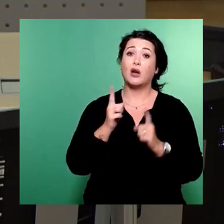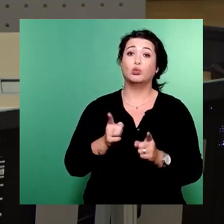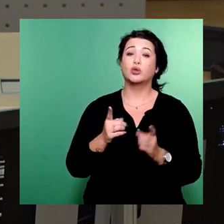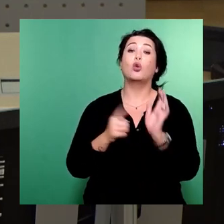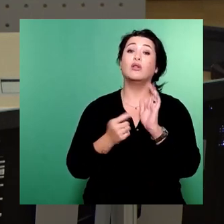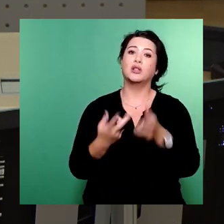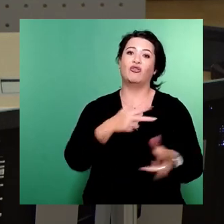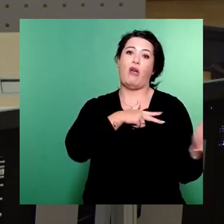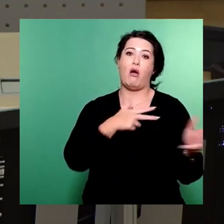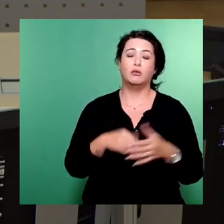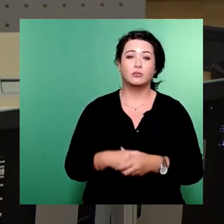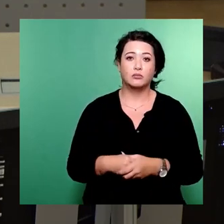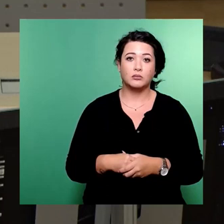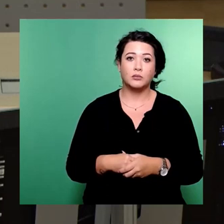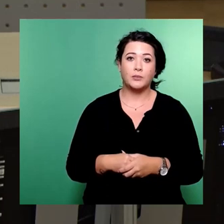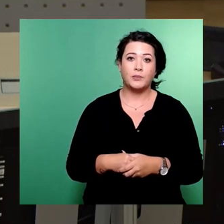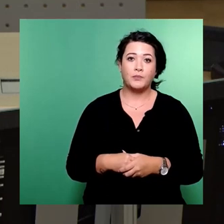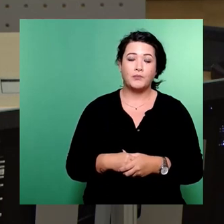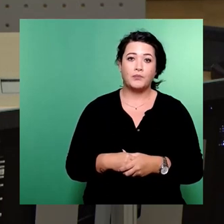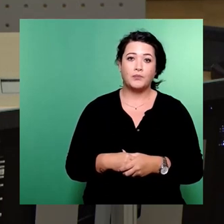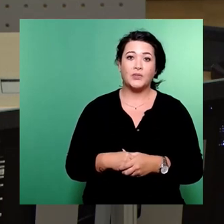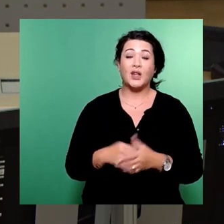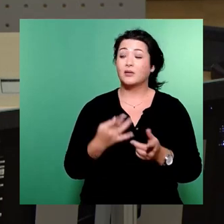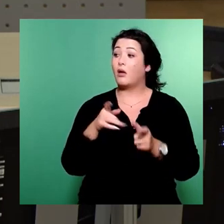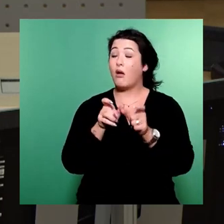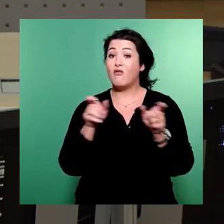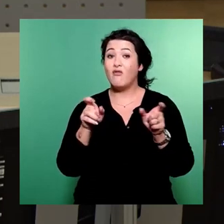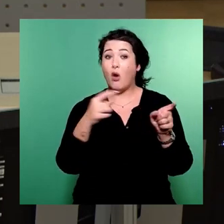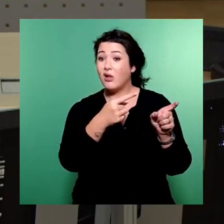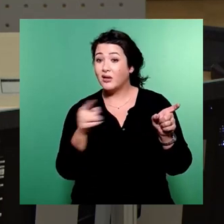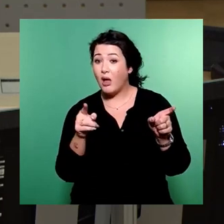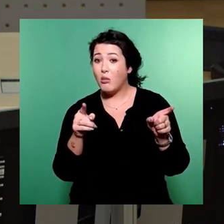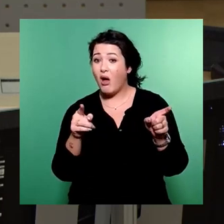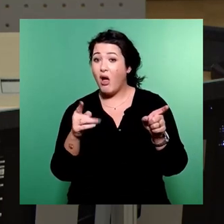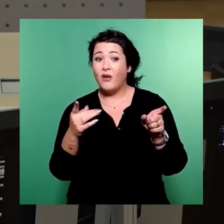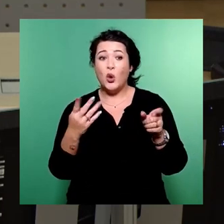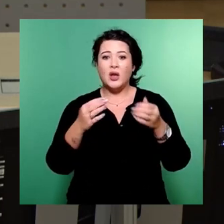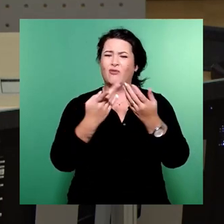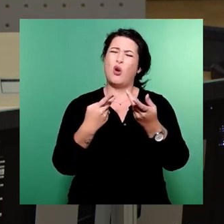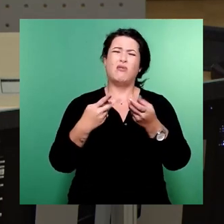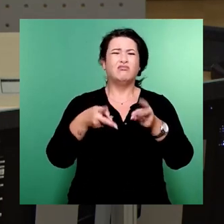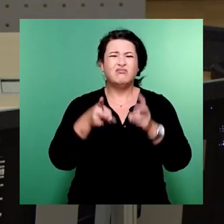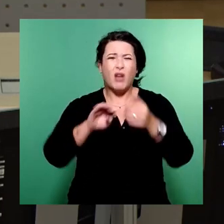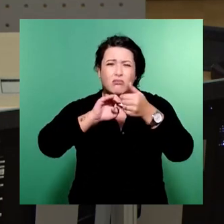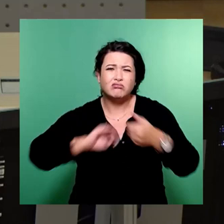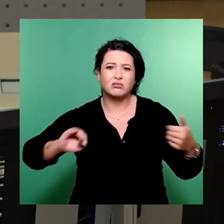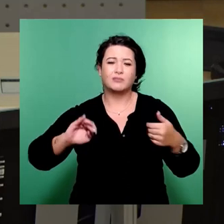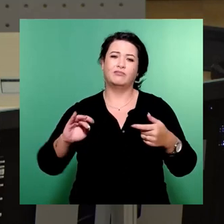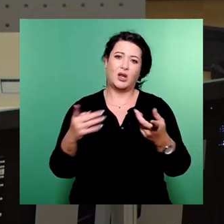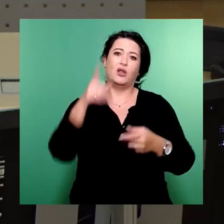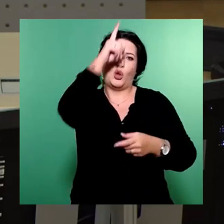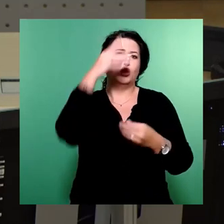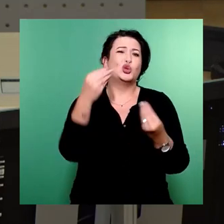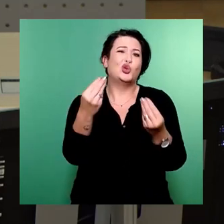Ich kann kein Volk mir denken, das zerrissener wäre wie die Deutschen. Handwerker siehst du, aber keine Menschen.